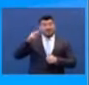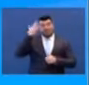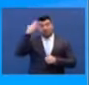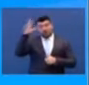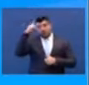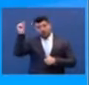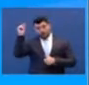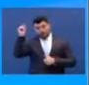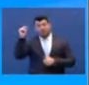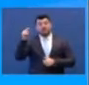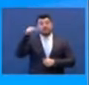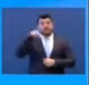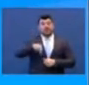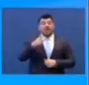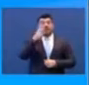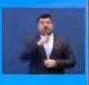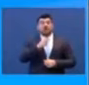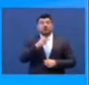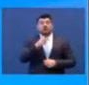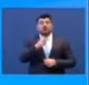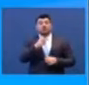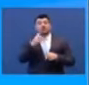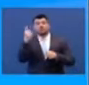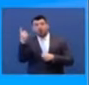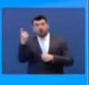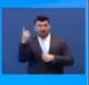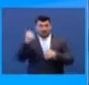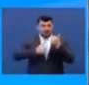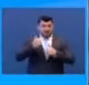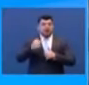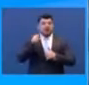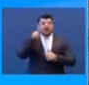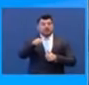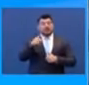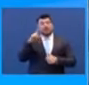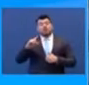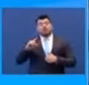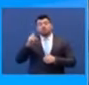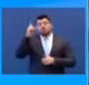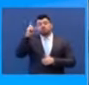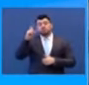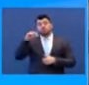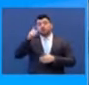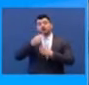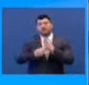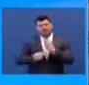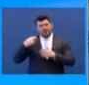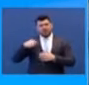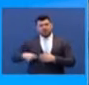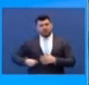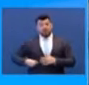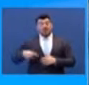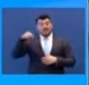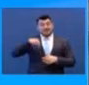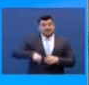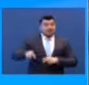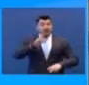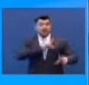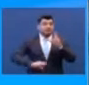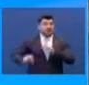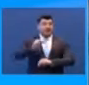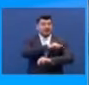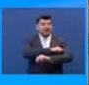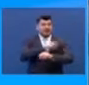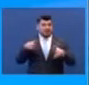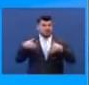26η Ιουνίου για την πρωτοβάθμια. Συνεδριάζει σήμερα η αρμόδια υποεπιτροπή των λοιμοξιολόγων για να δώσει